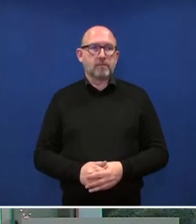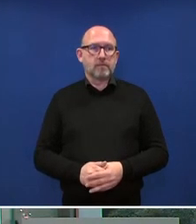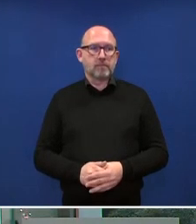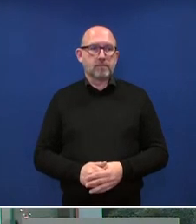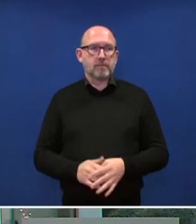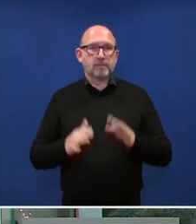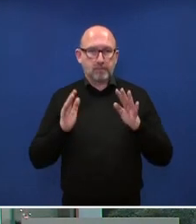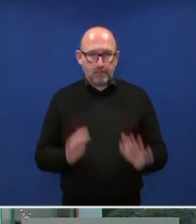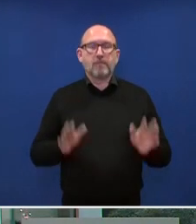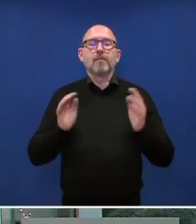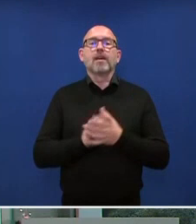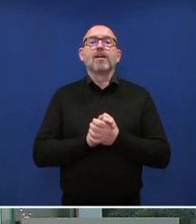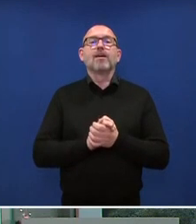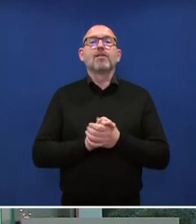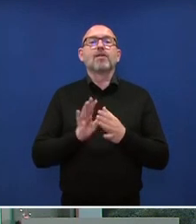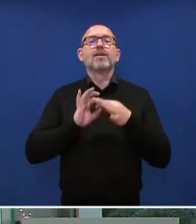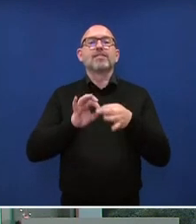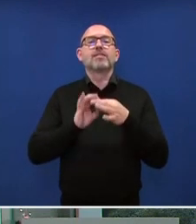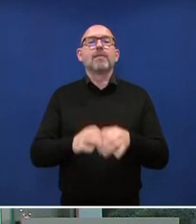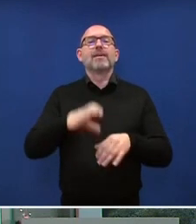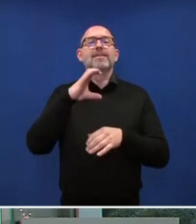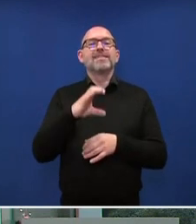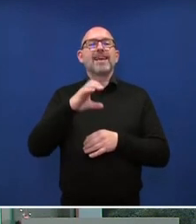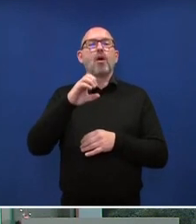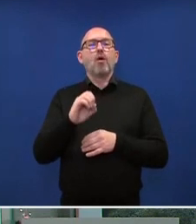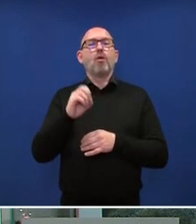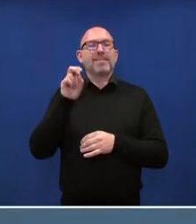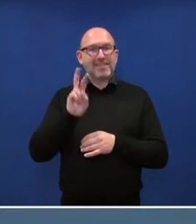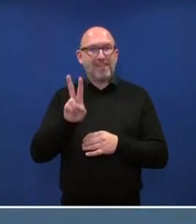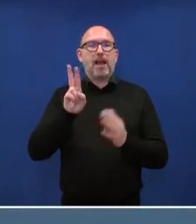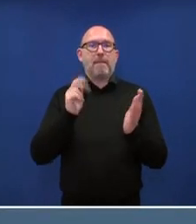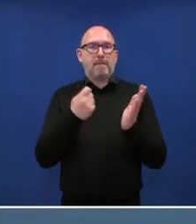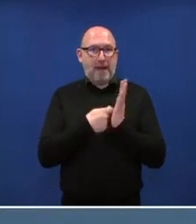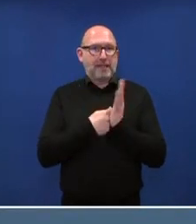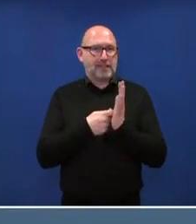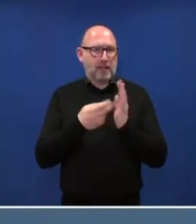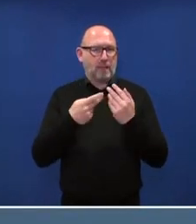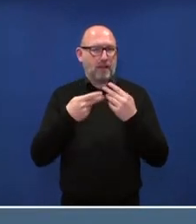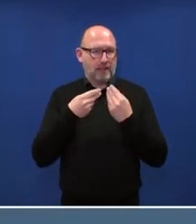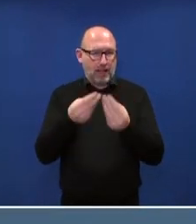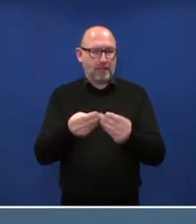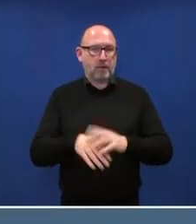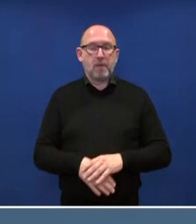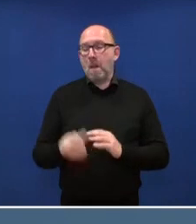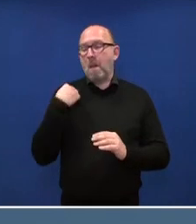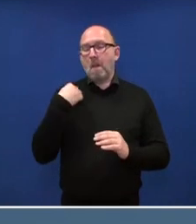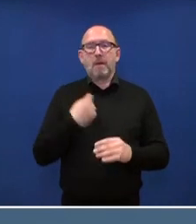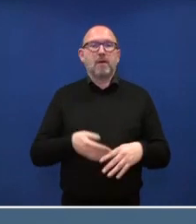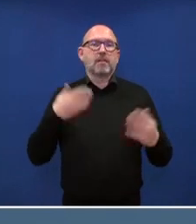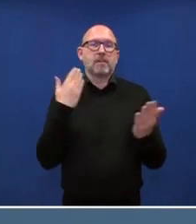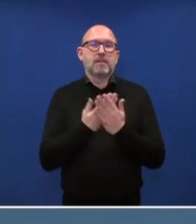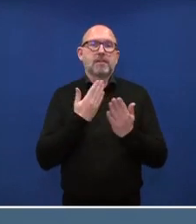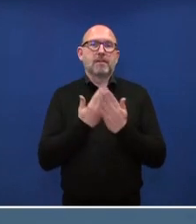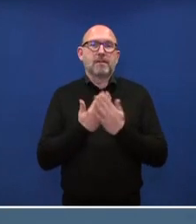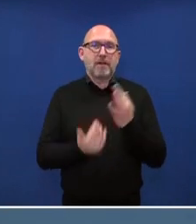Ich liefere noch einmal etwas zum CO2-Preis nach. Es wurde ja noch einmal gefragt nach der Beispielrechnung.